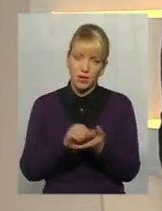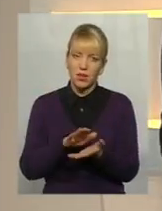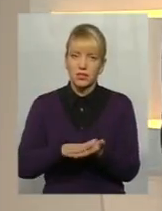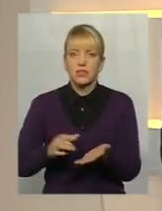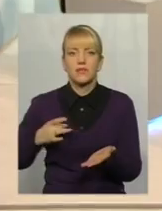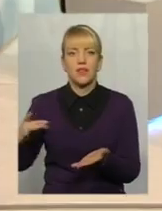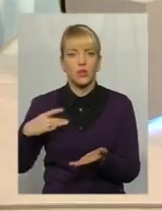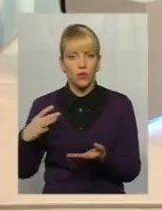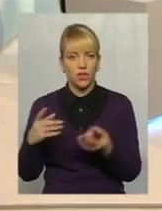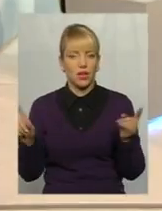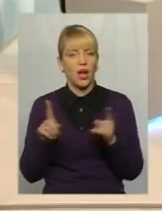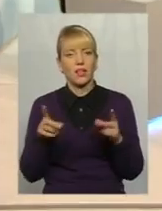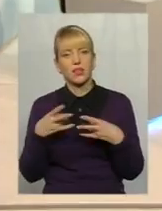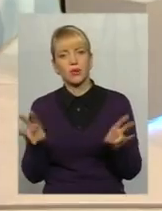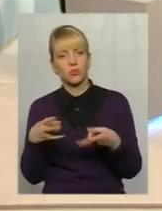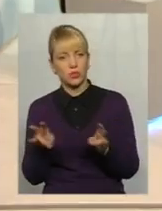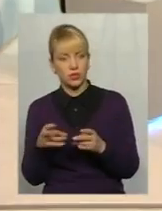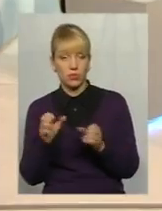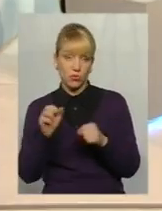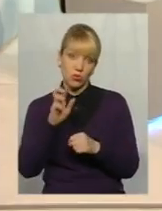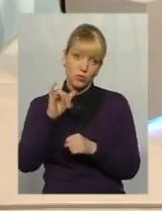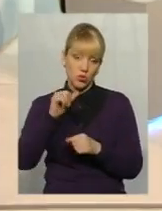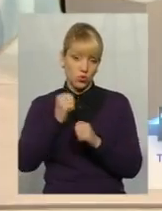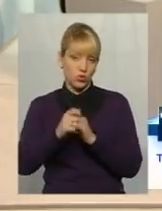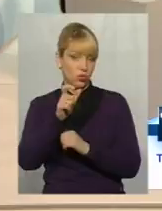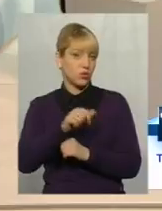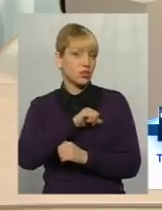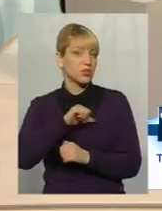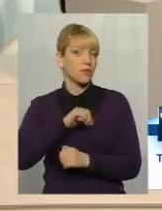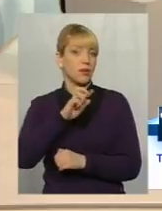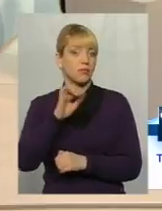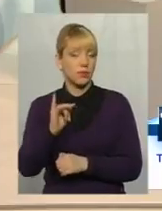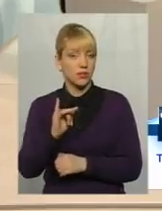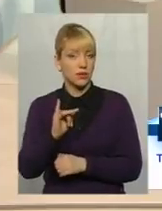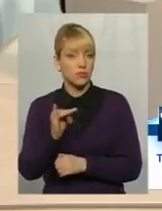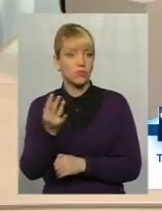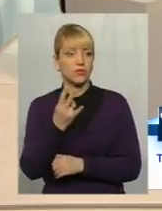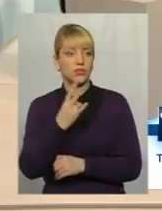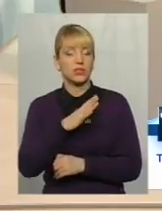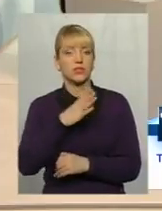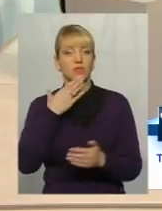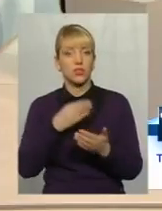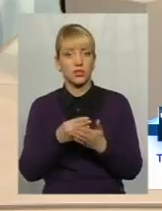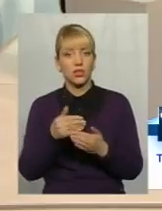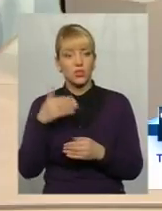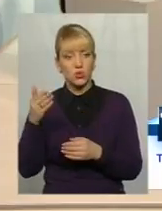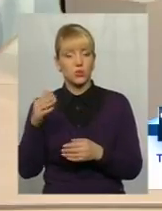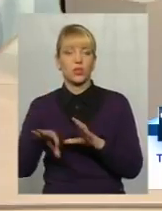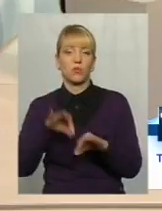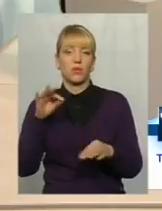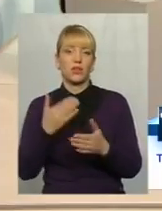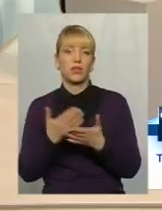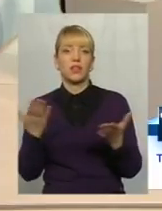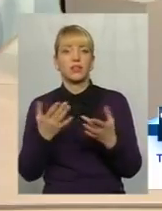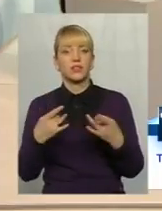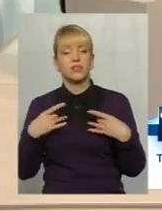відзначати, а які ні. Можливо, кожна людина мала би сама зі своєї сторони вибирати, які свята вона